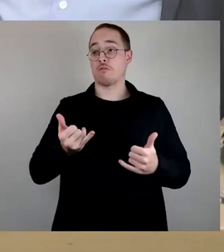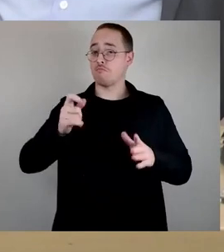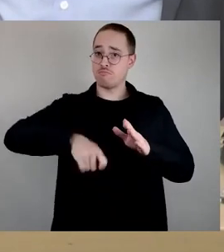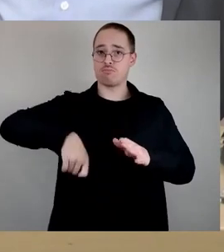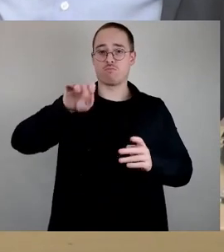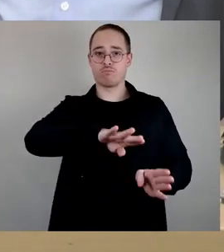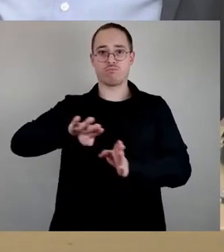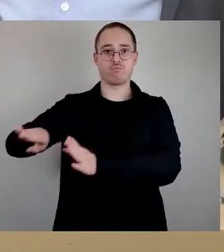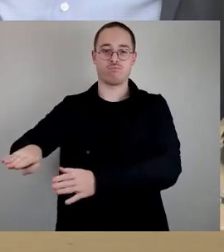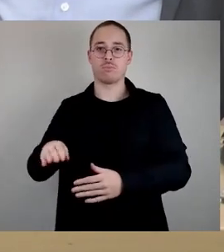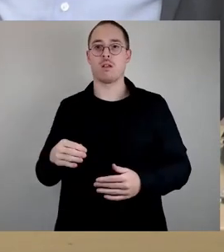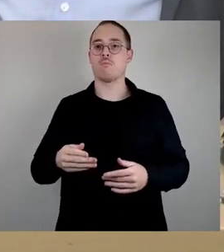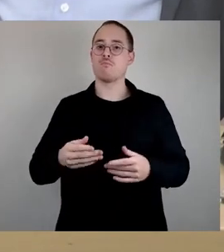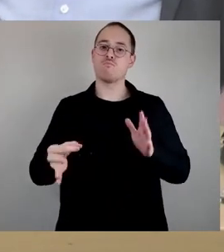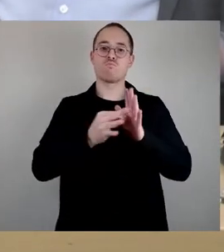schließe ich den Punkt 10 jetzt tatsächlich ab. Dank. Vielen Dank.